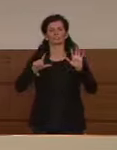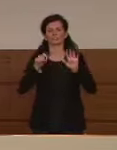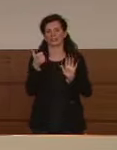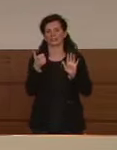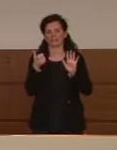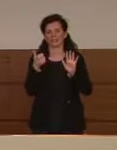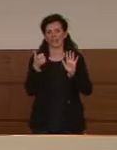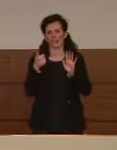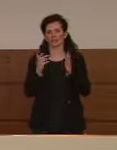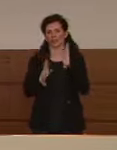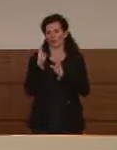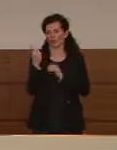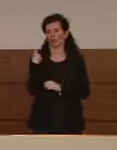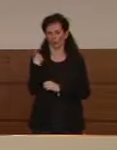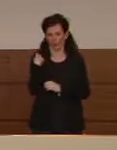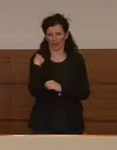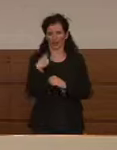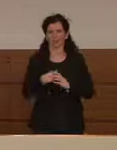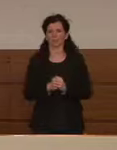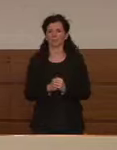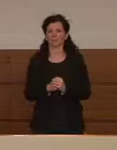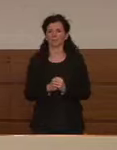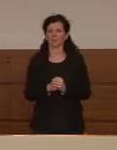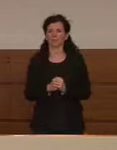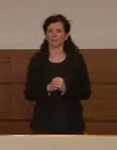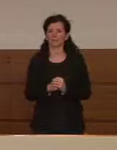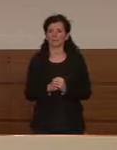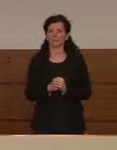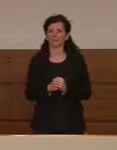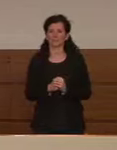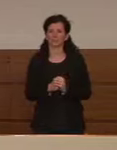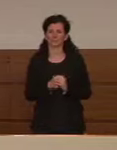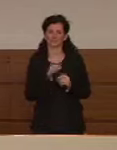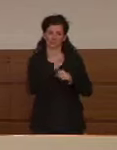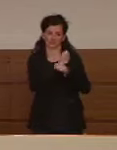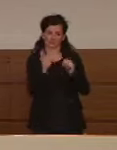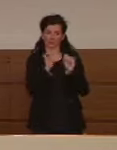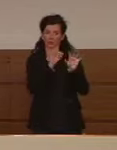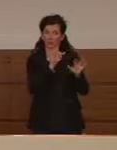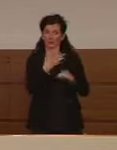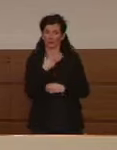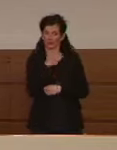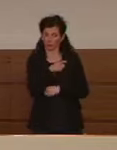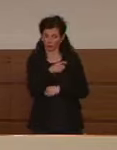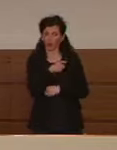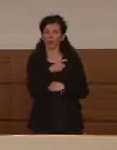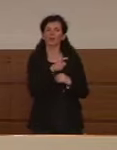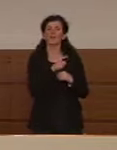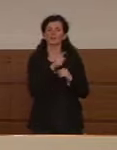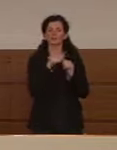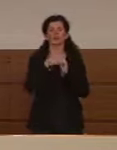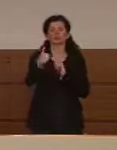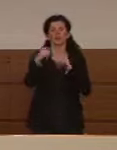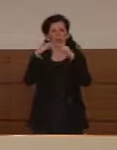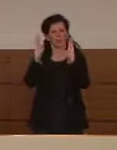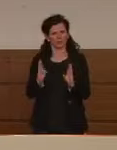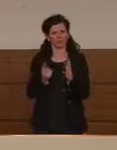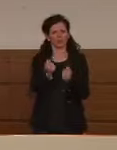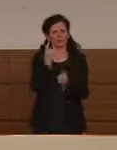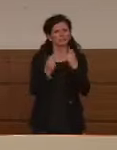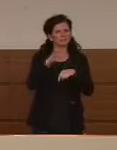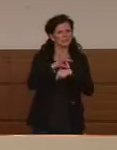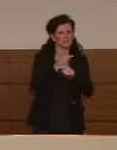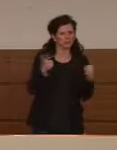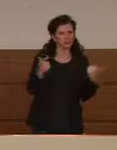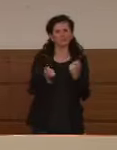a ieri. La maggior parte delle persone positive sono in isolamento domiciliare senza sintomi o